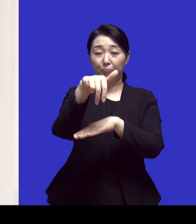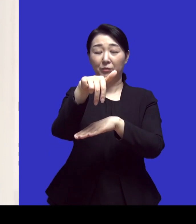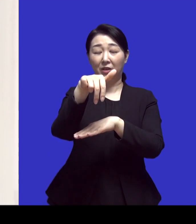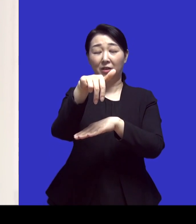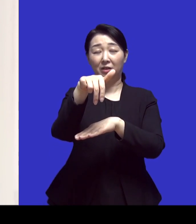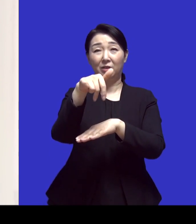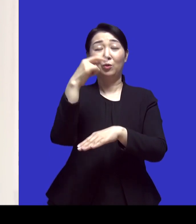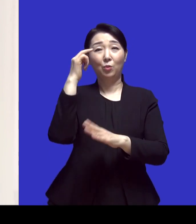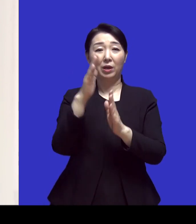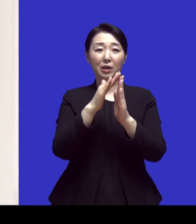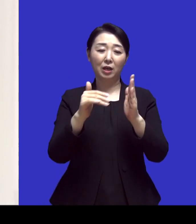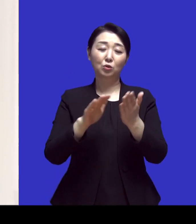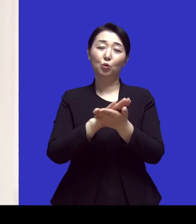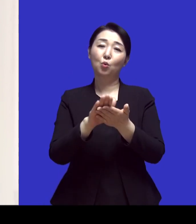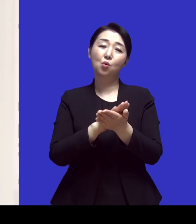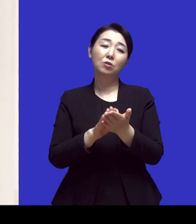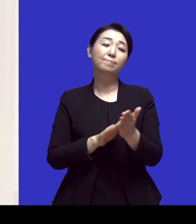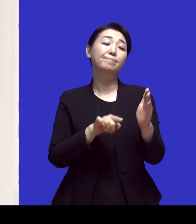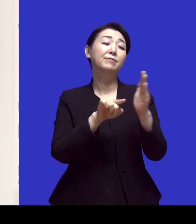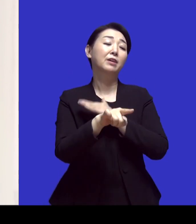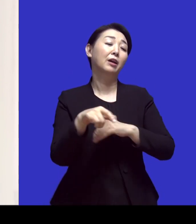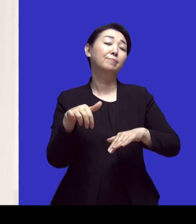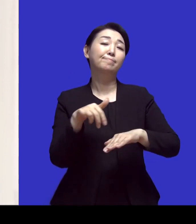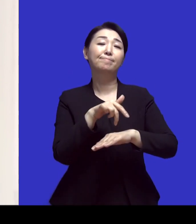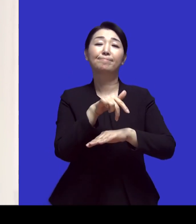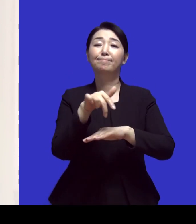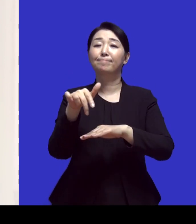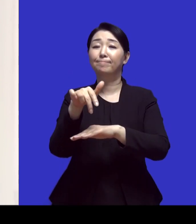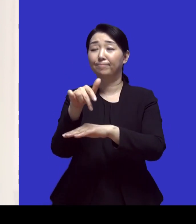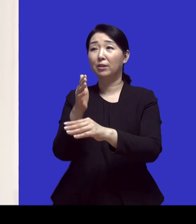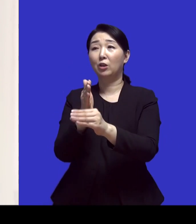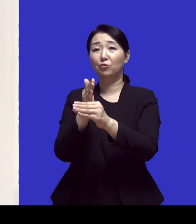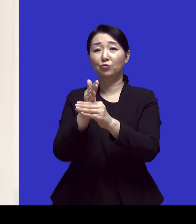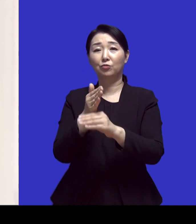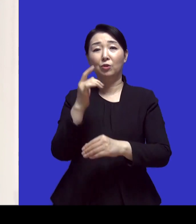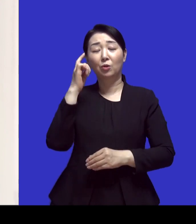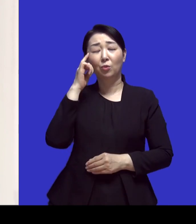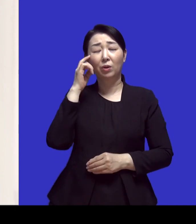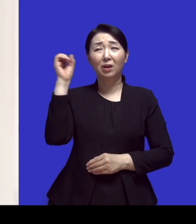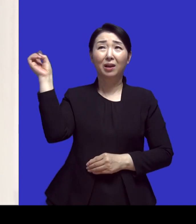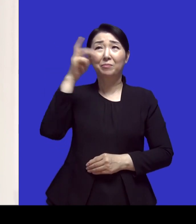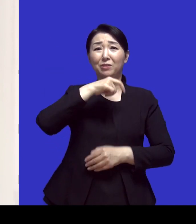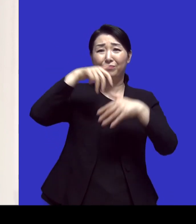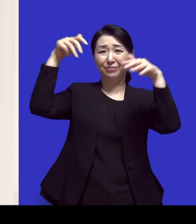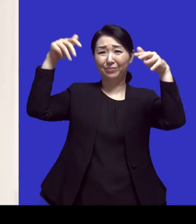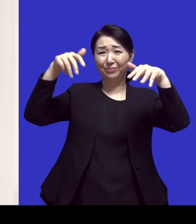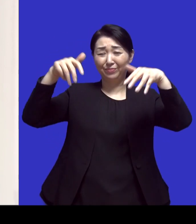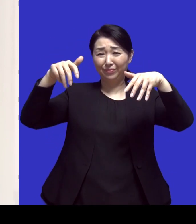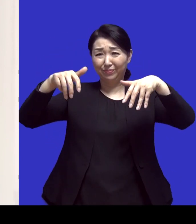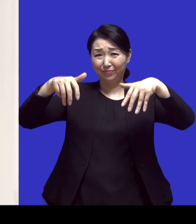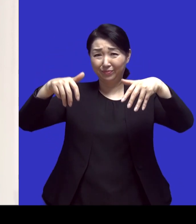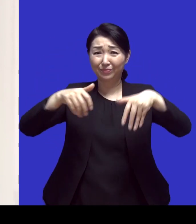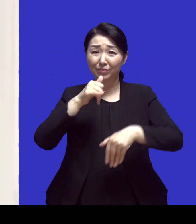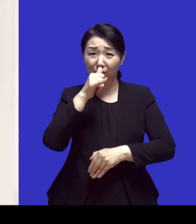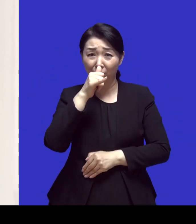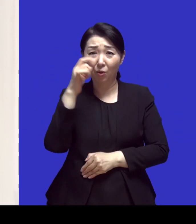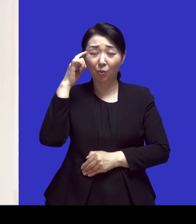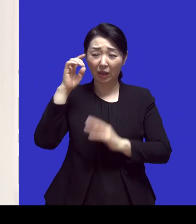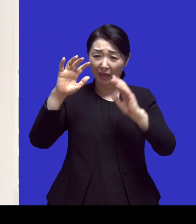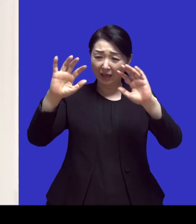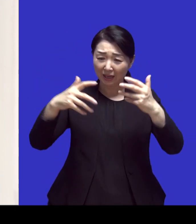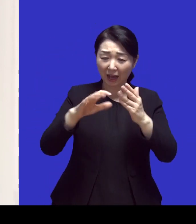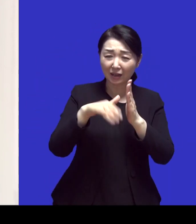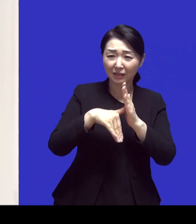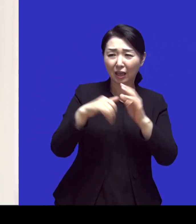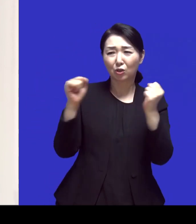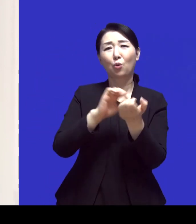가족공원에 가서 산책을 하는데 지금 소나기가 쏟아졌어요 네 비가 갑자기 그때 이제 가을에서 겨울로